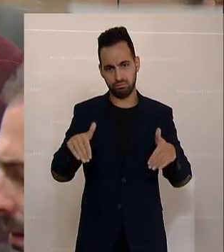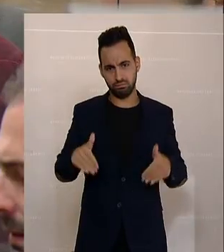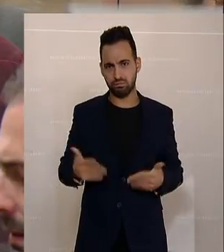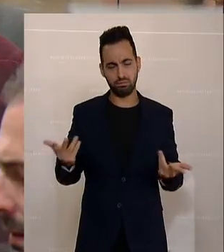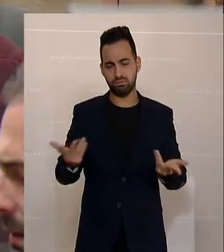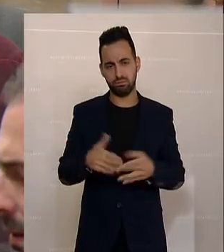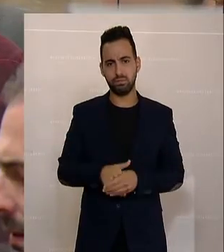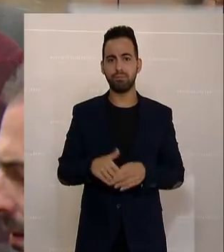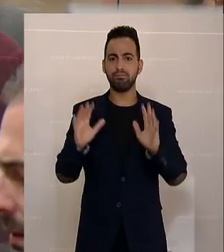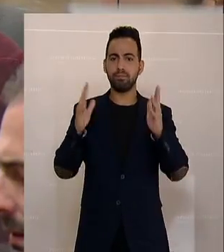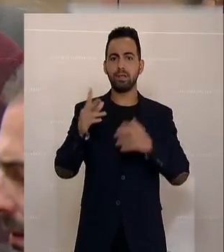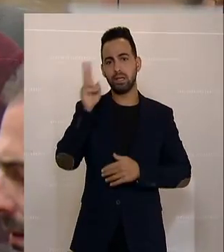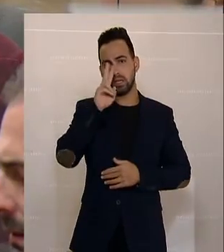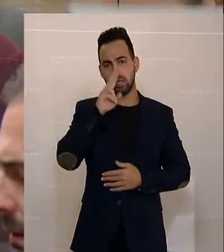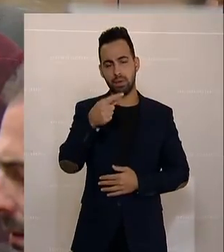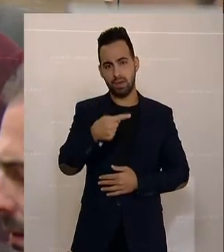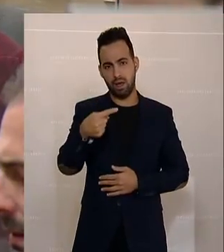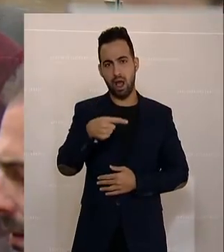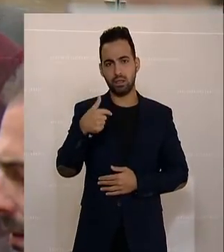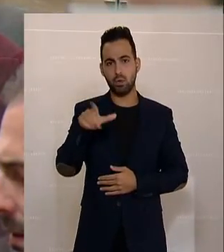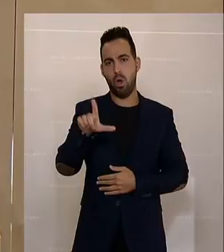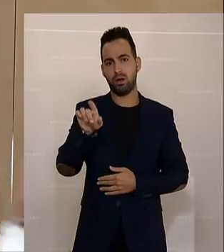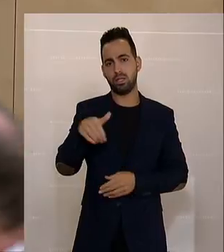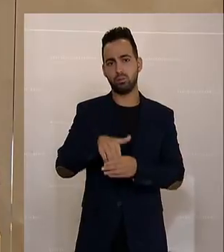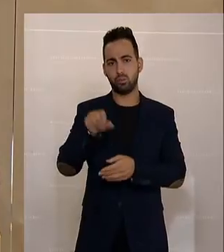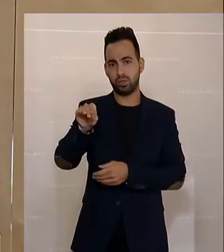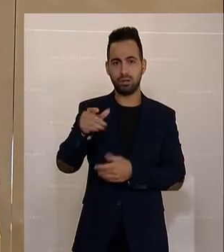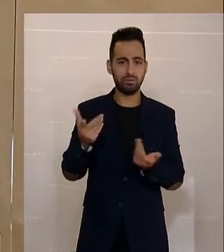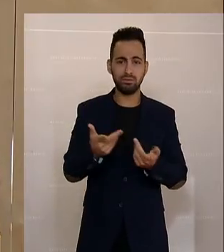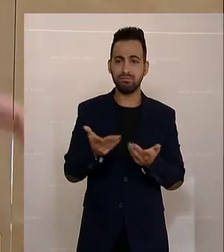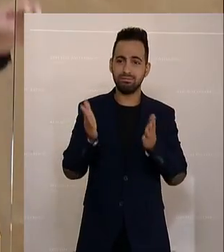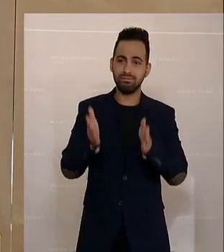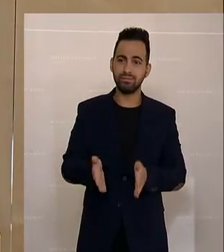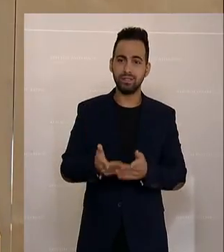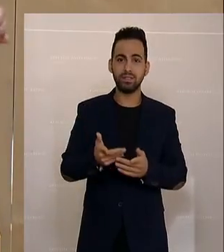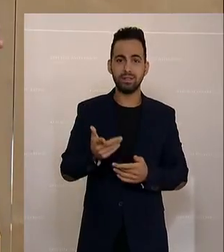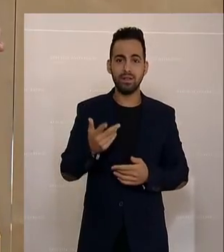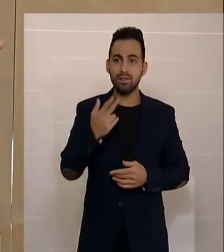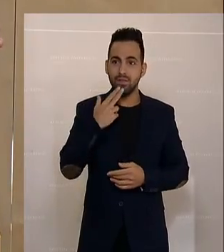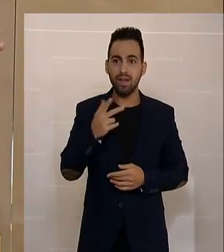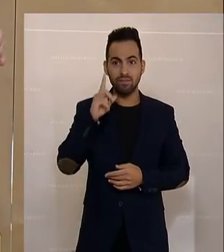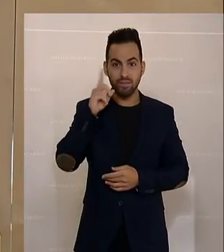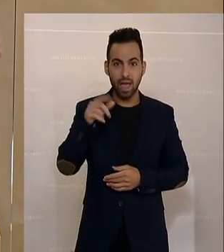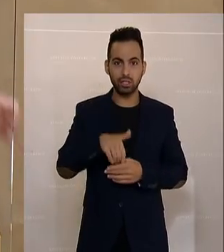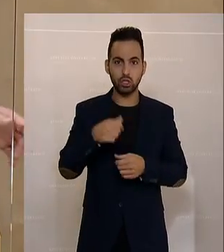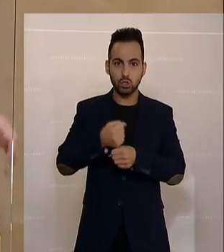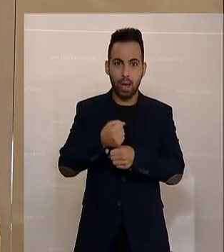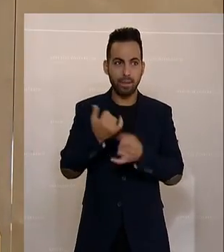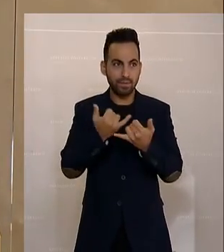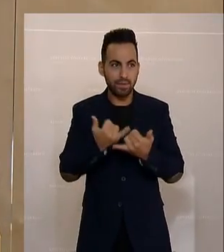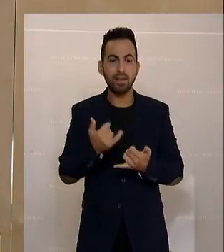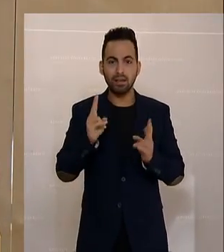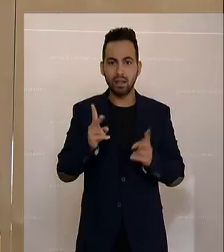Und ich denke, lieber Gerald, und ich muss dir das so sagen, das kann nur einer sagen, der weiß, wie diese Jobs sind und der an diesem Job schon